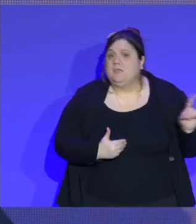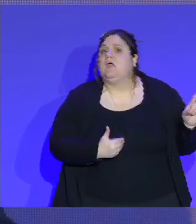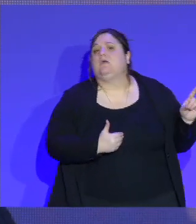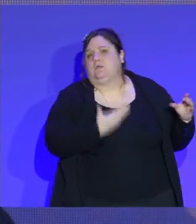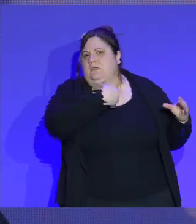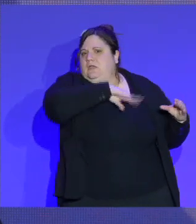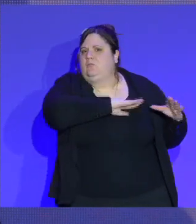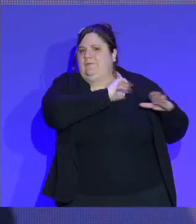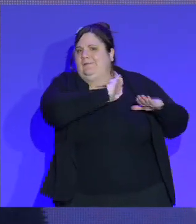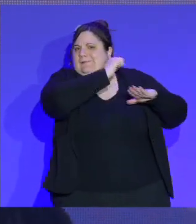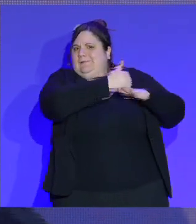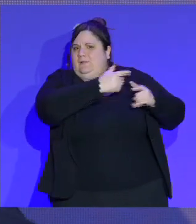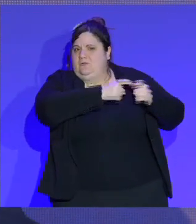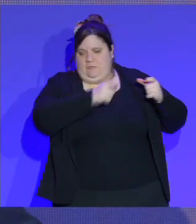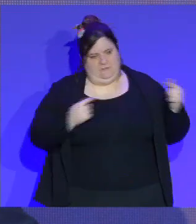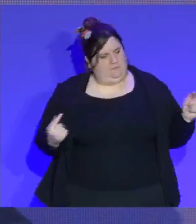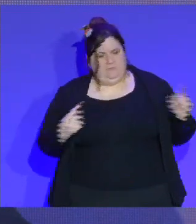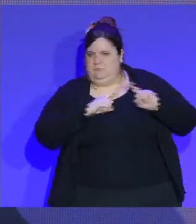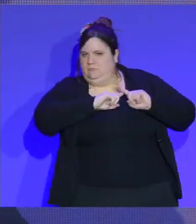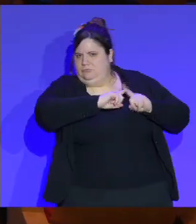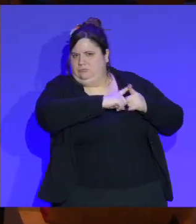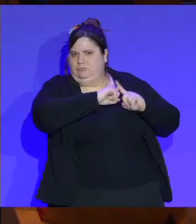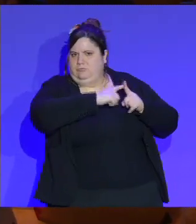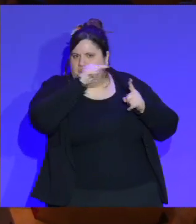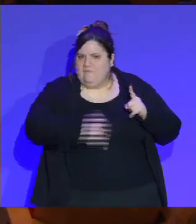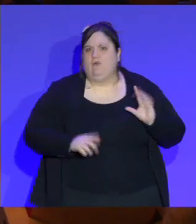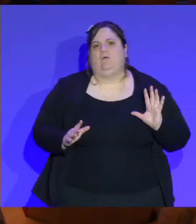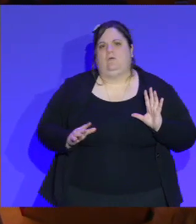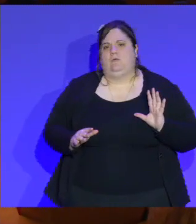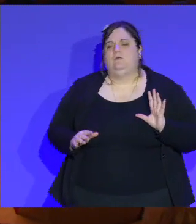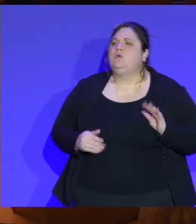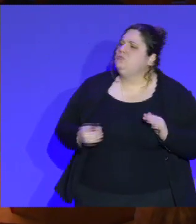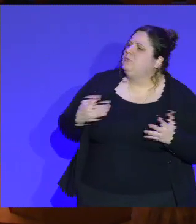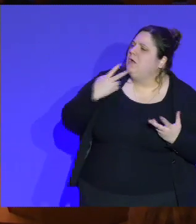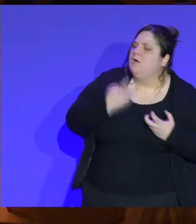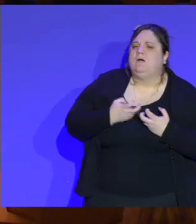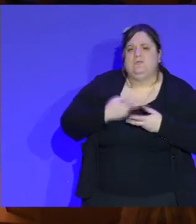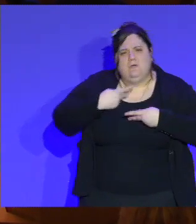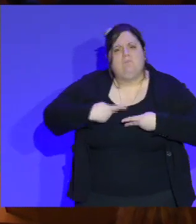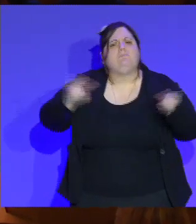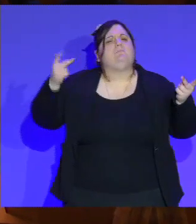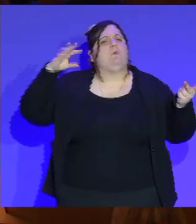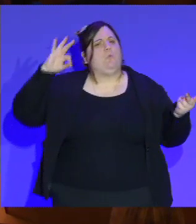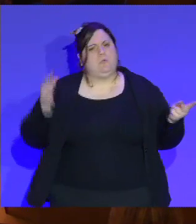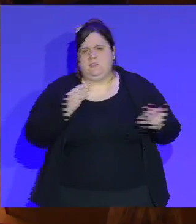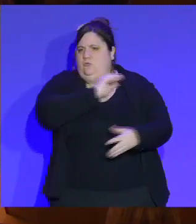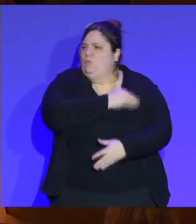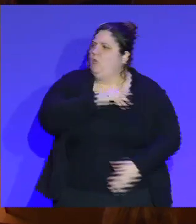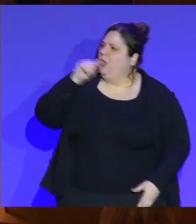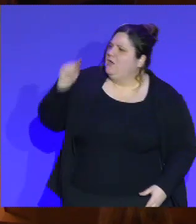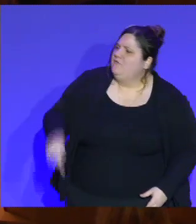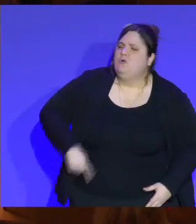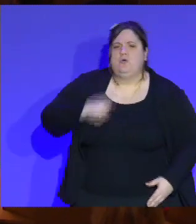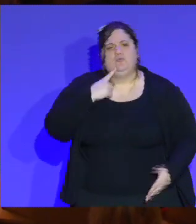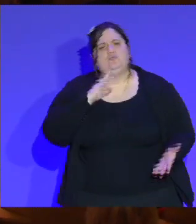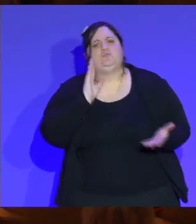'entreprise. il nous faut amener le sport, mais pas simplement le clamer, pas simplement le revendiquer, mais